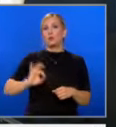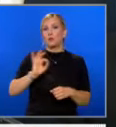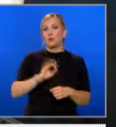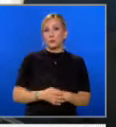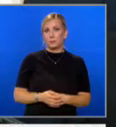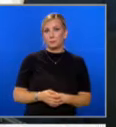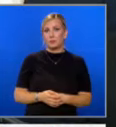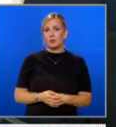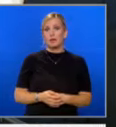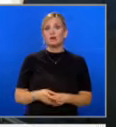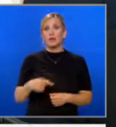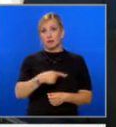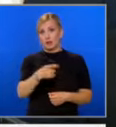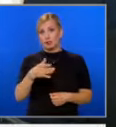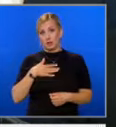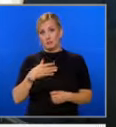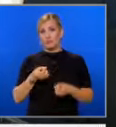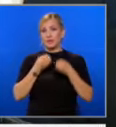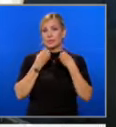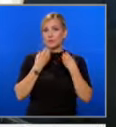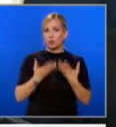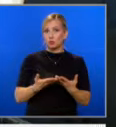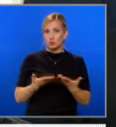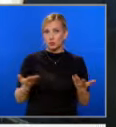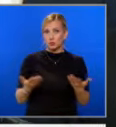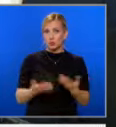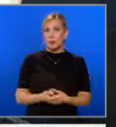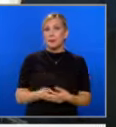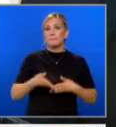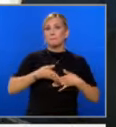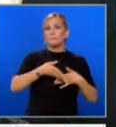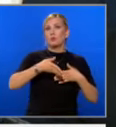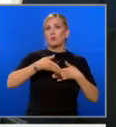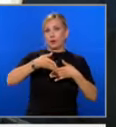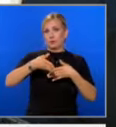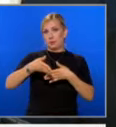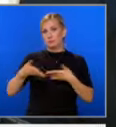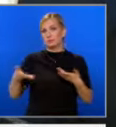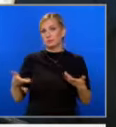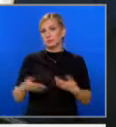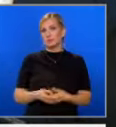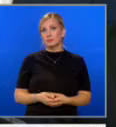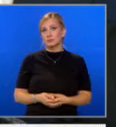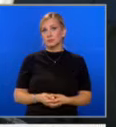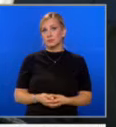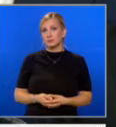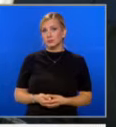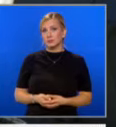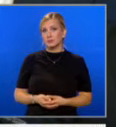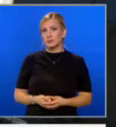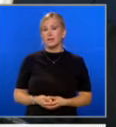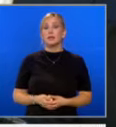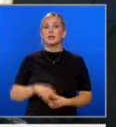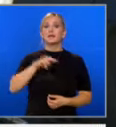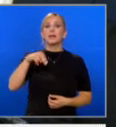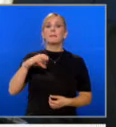Всичките ще имат възможност да подкрепят ДПС